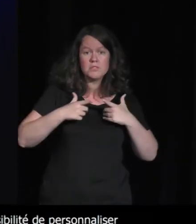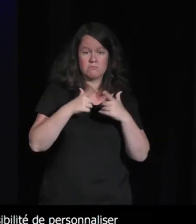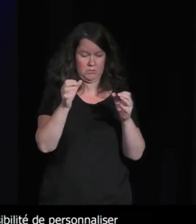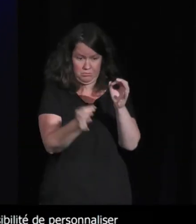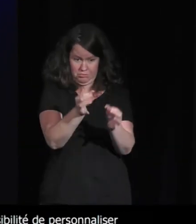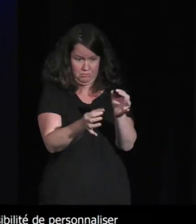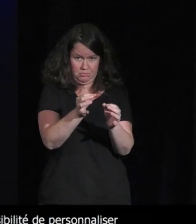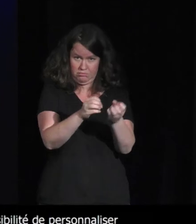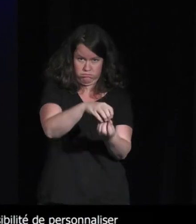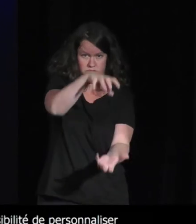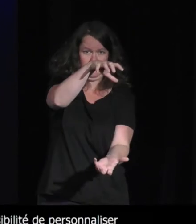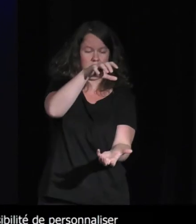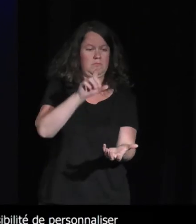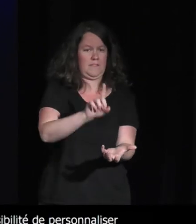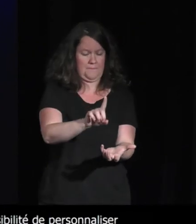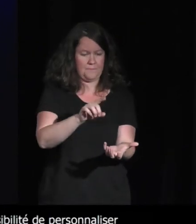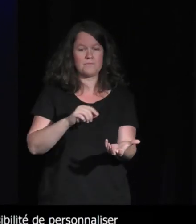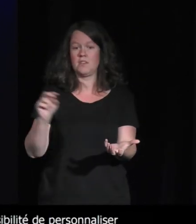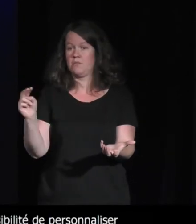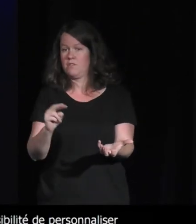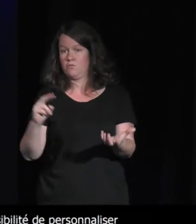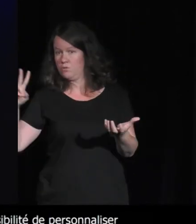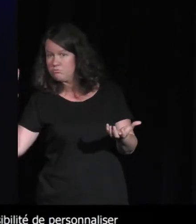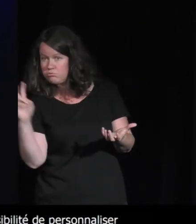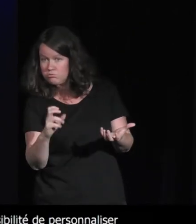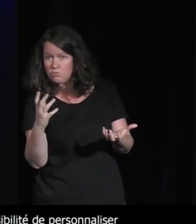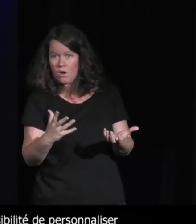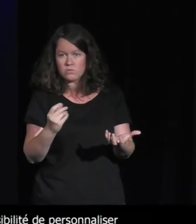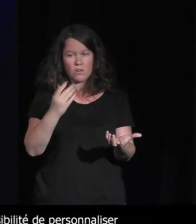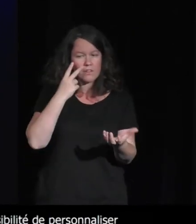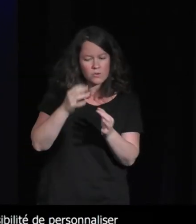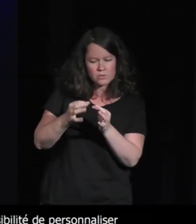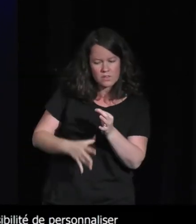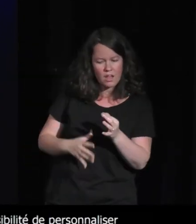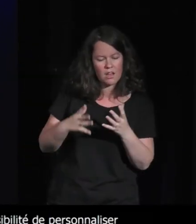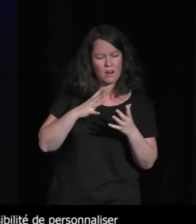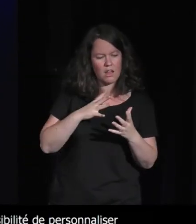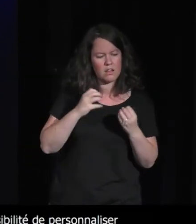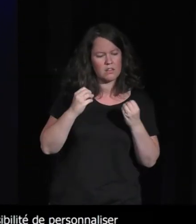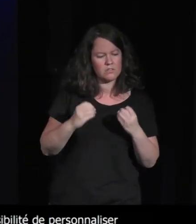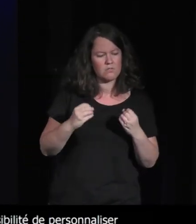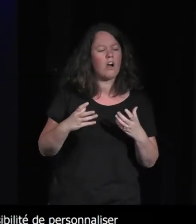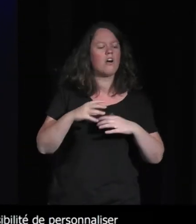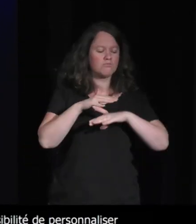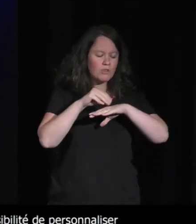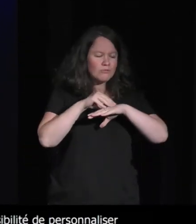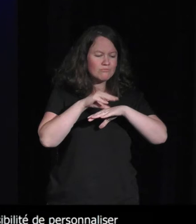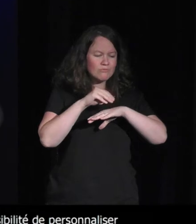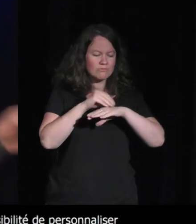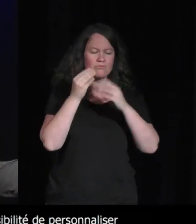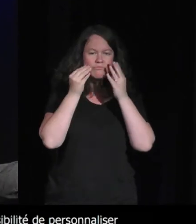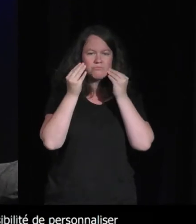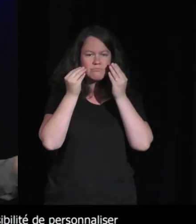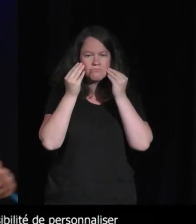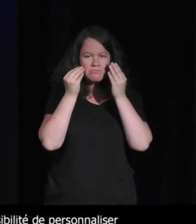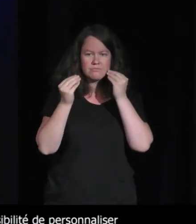intéressant de constater effectivement le goût qu les personnes pour les furries donc les personnes les furries ce sont des animaux à fourrure tout simplement donc